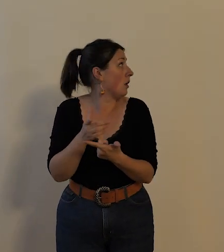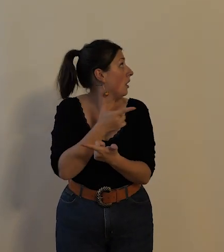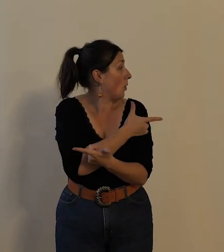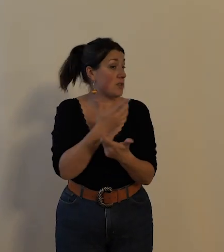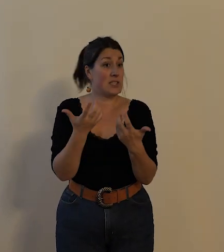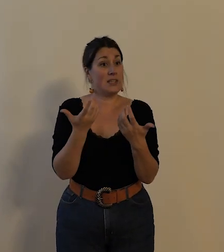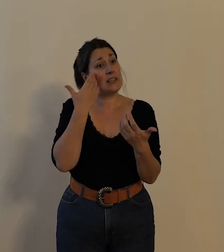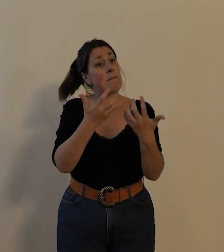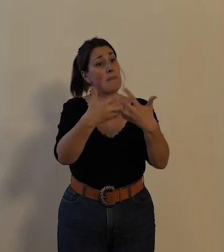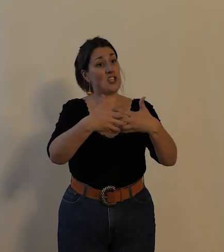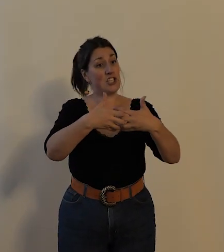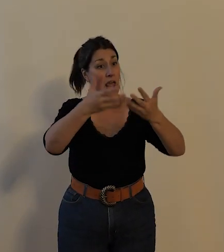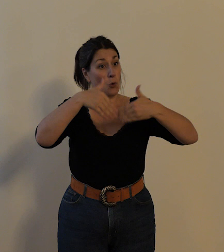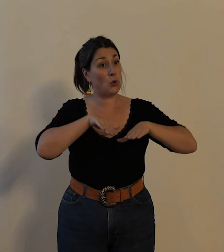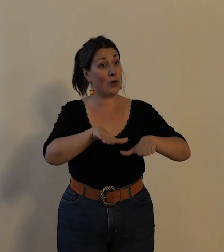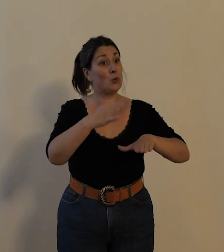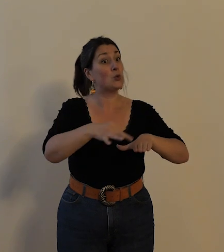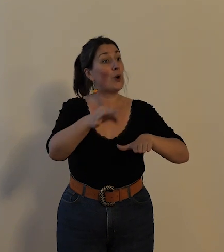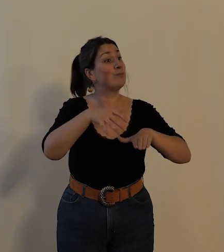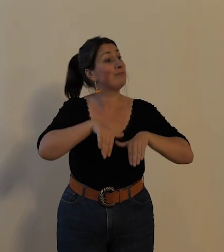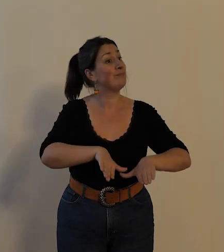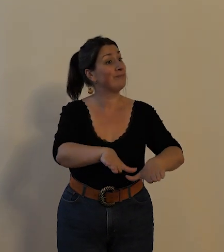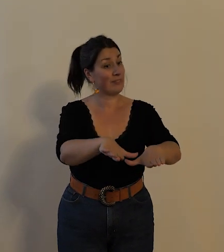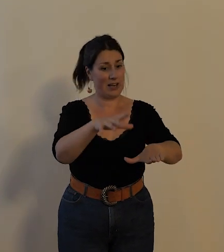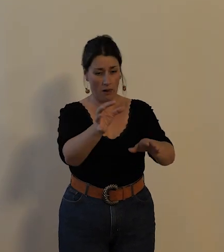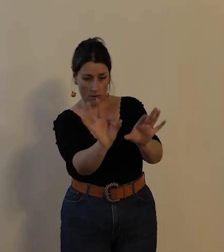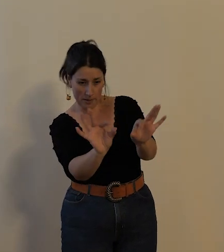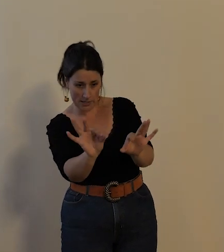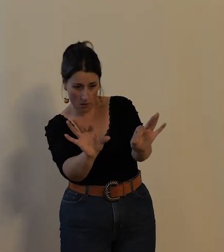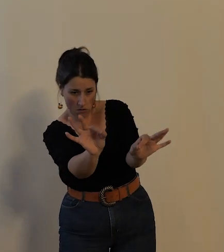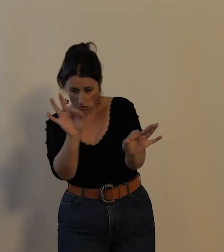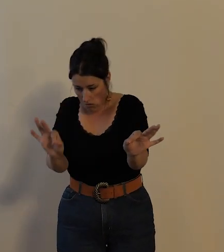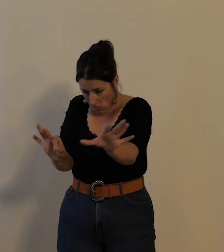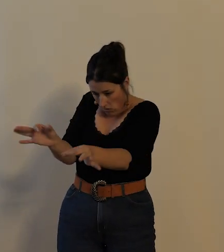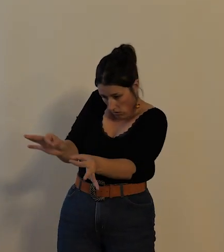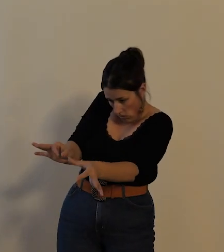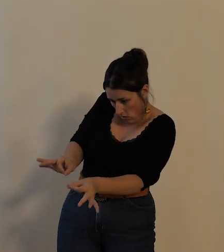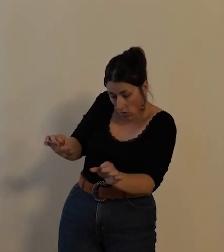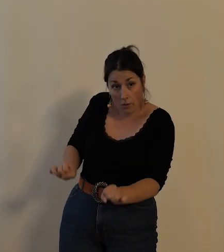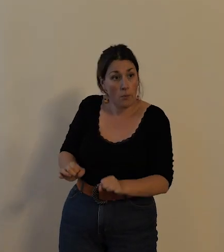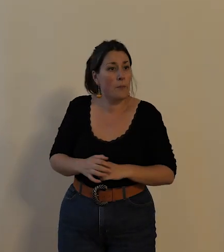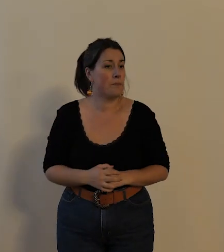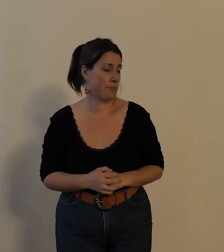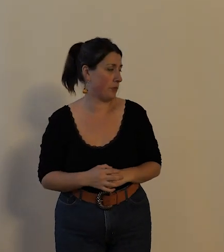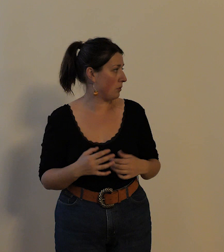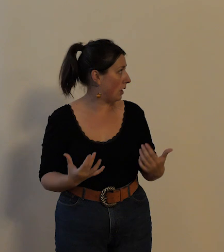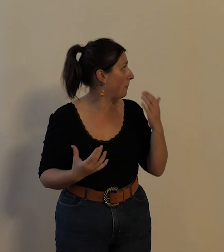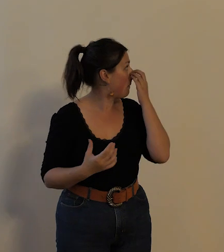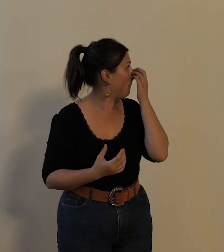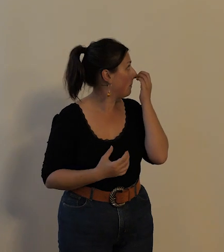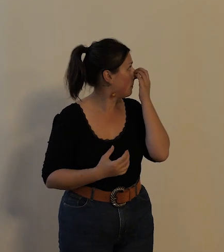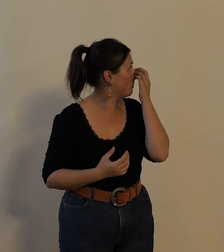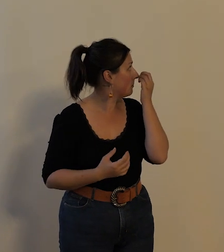machines à coudre donc un cycliste peut être très bien un fabricant de vélos ou de machines à coudre certains cyclistes